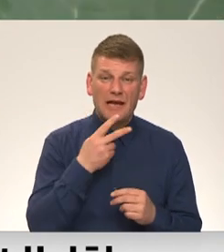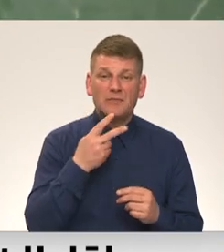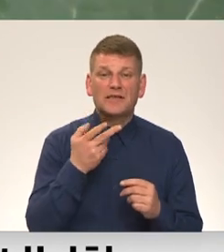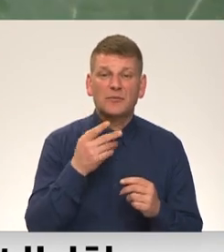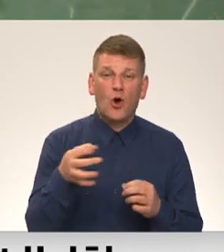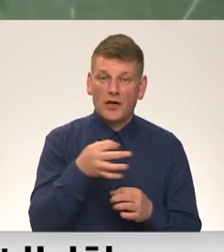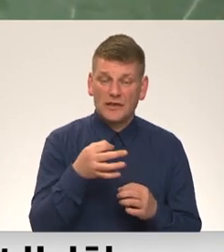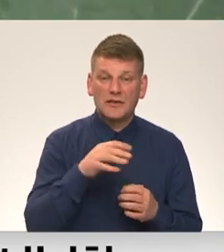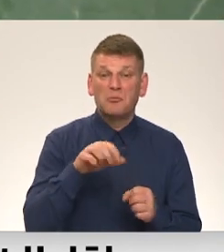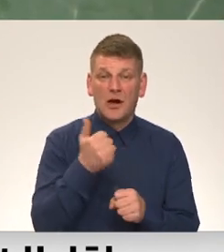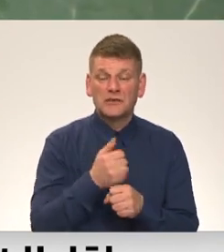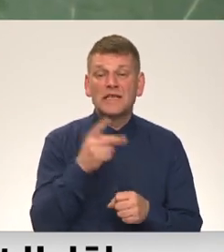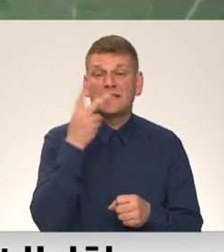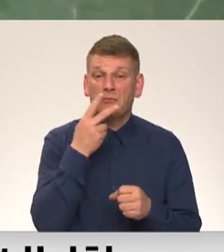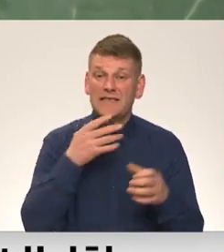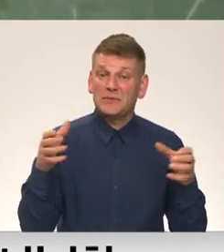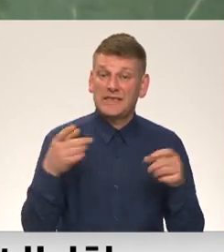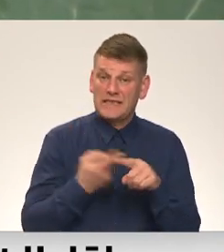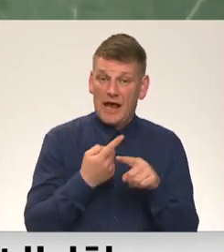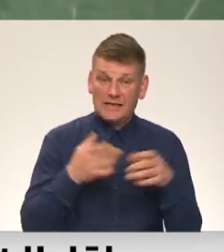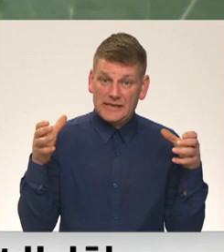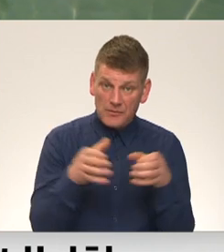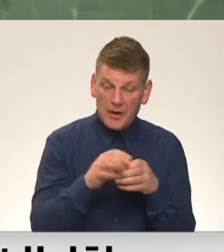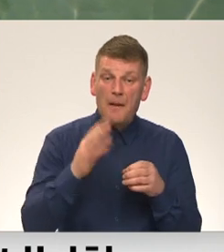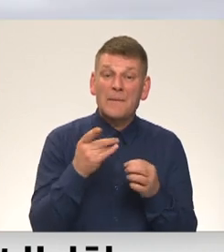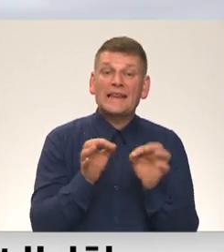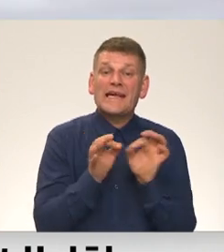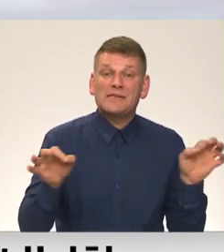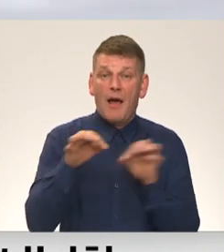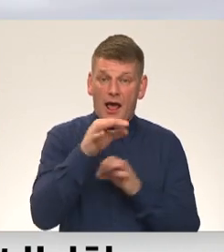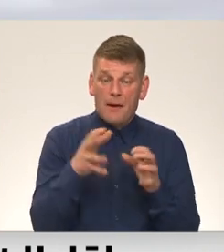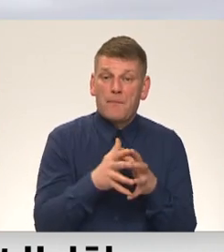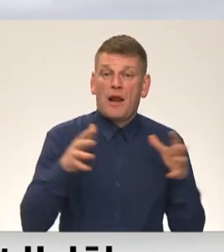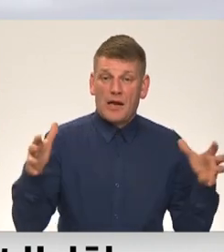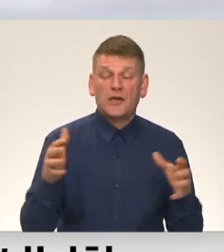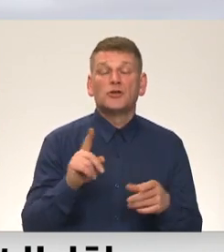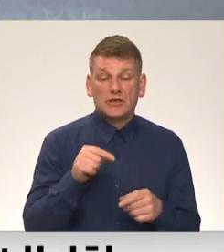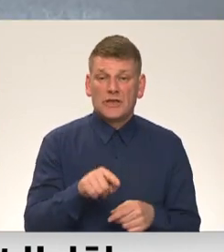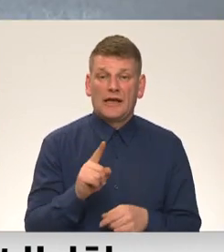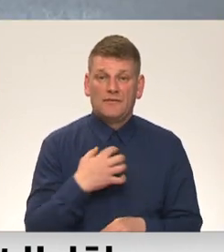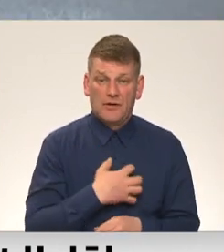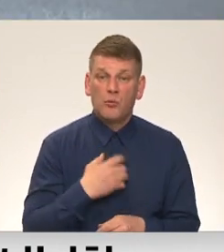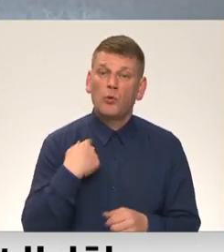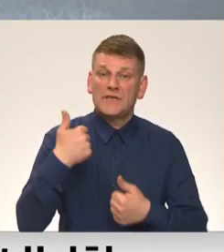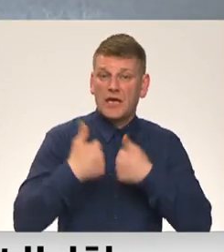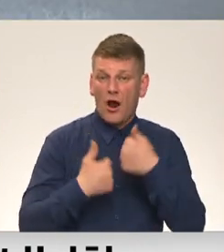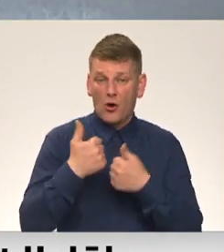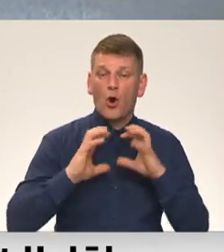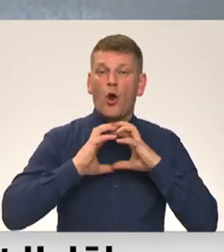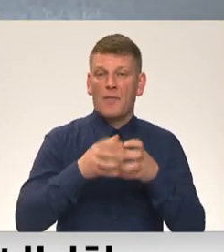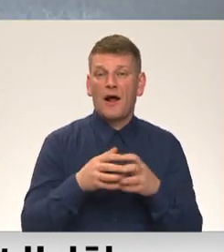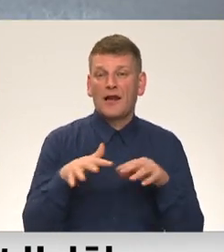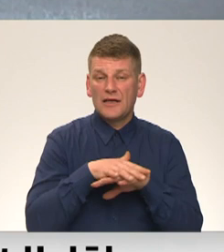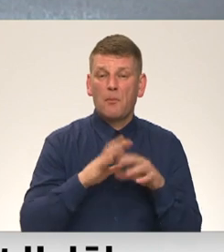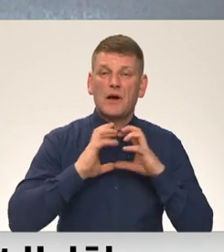ka saimniecības skaits samazināšanās, bet saimniecību izmēr palielināšanās ir neizbēgama. Mums ir jākonkurē globālā tirgu,